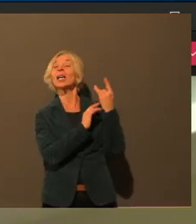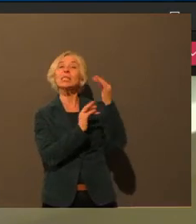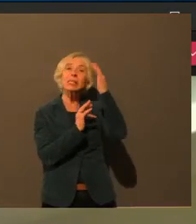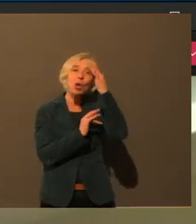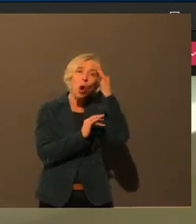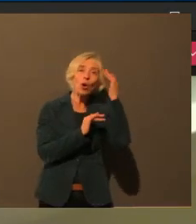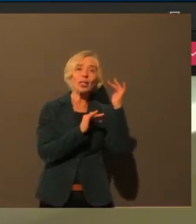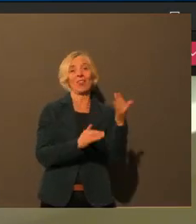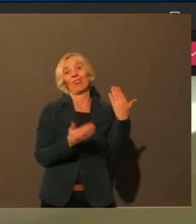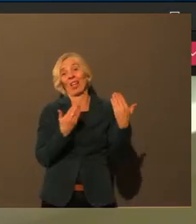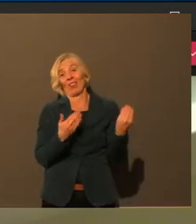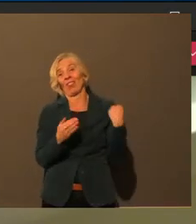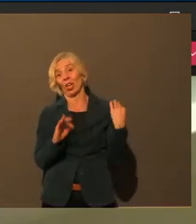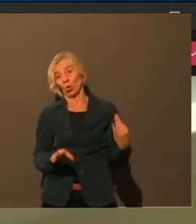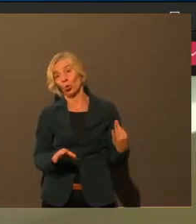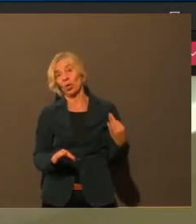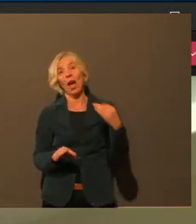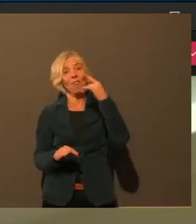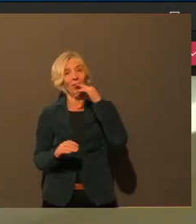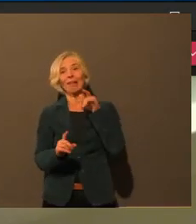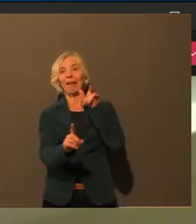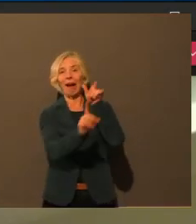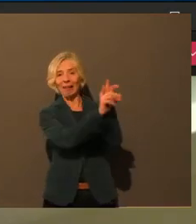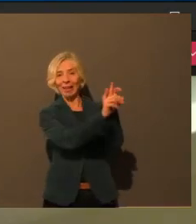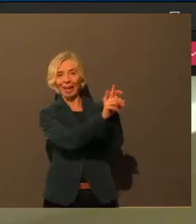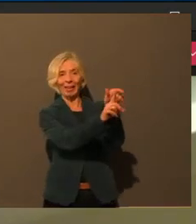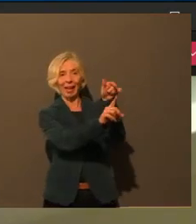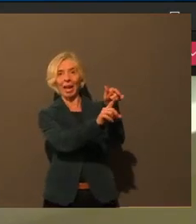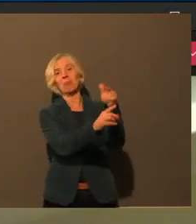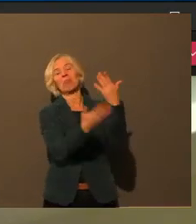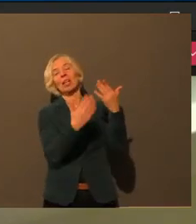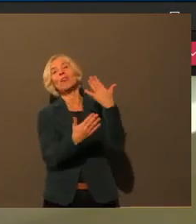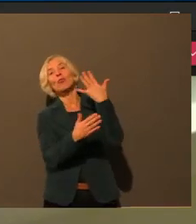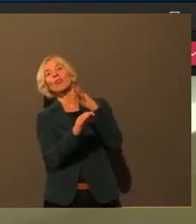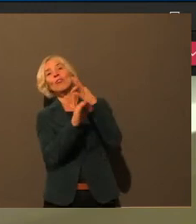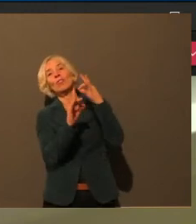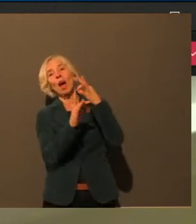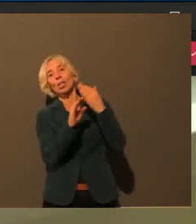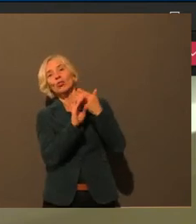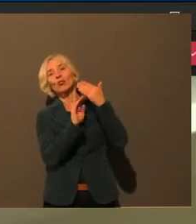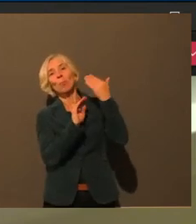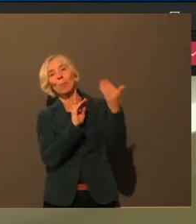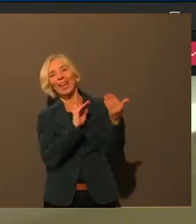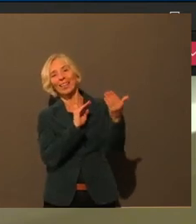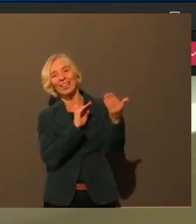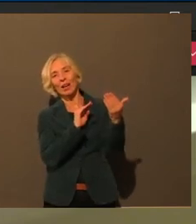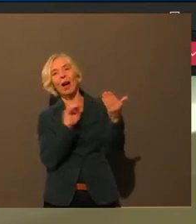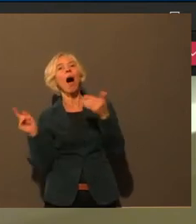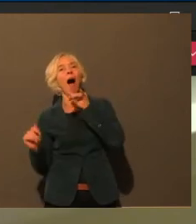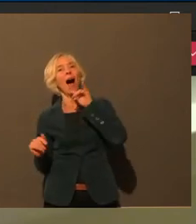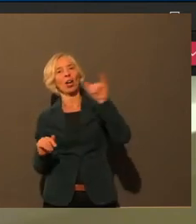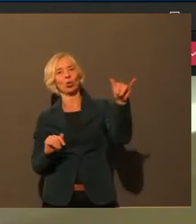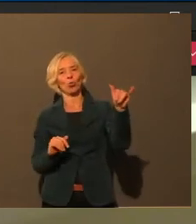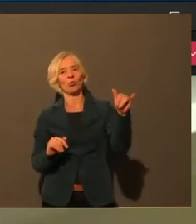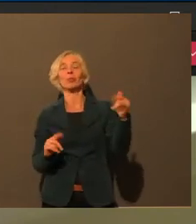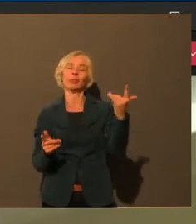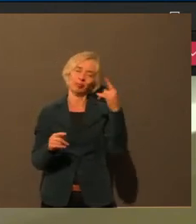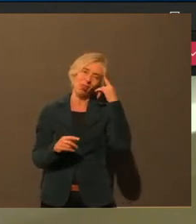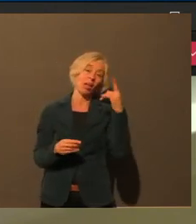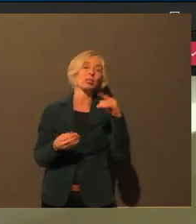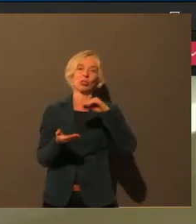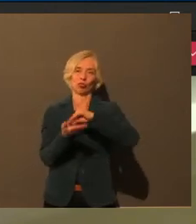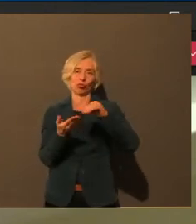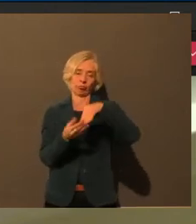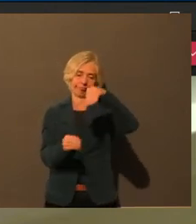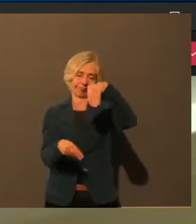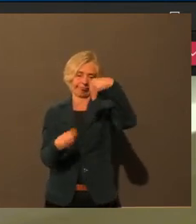nach fünf Tagen oder so. Fände ich einfach gut, weil so ein Schreiben als solches, wir wissen alle, was mit Schreiben passiert,